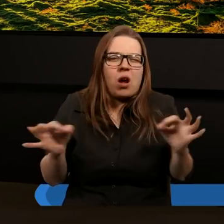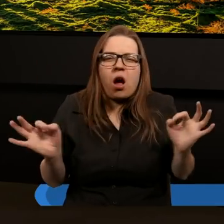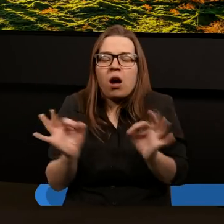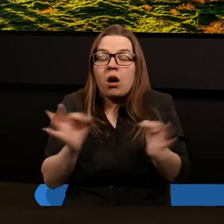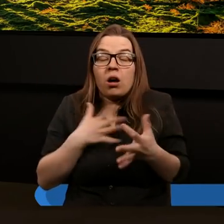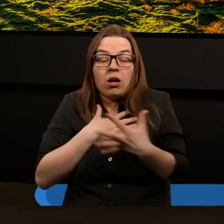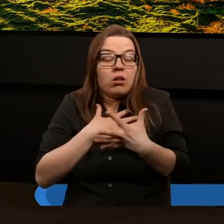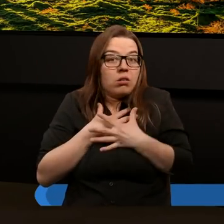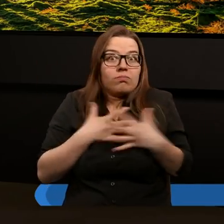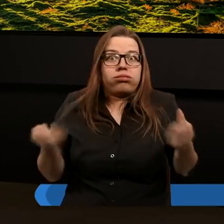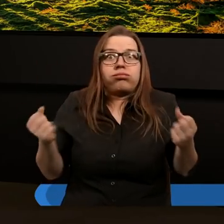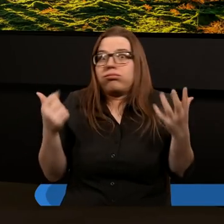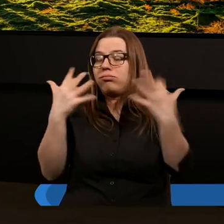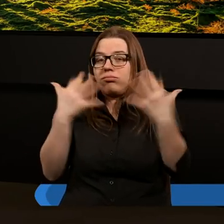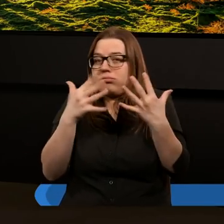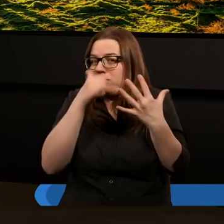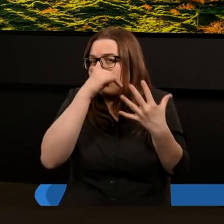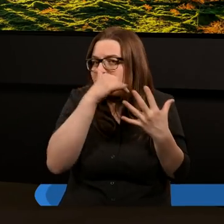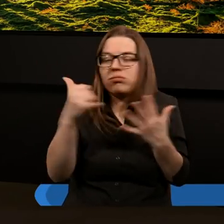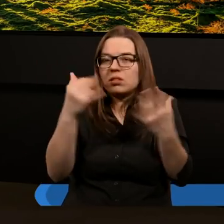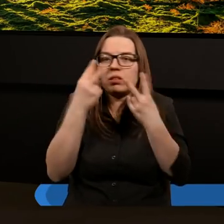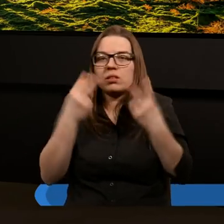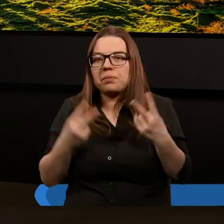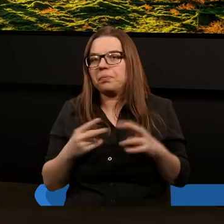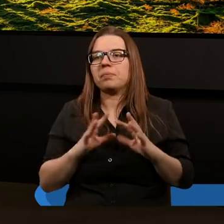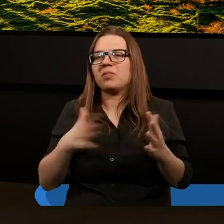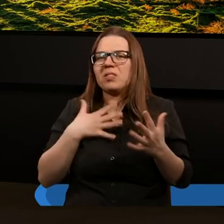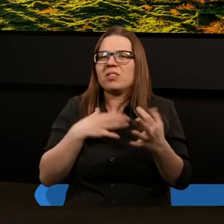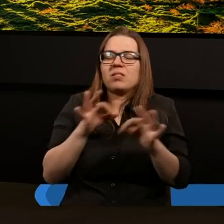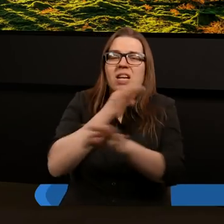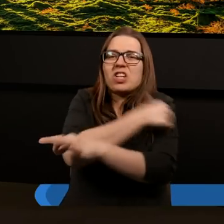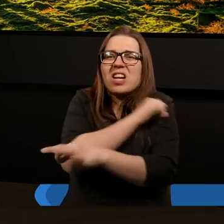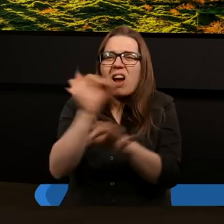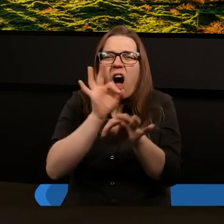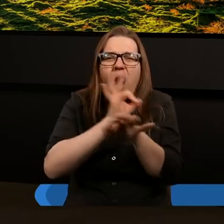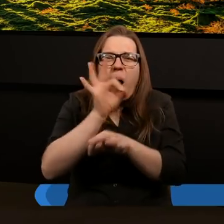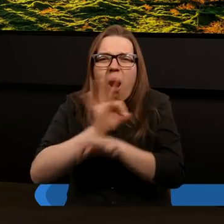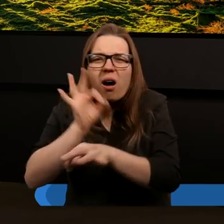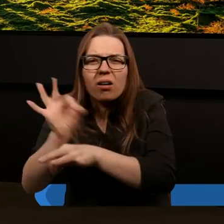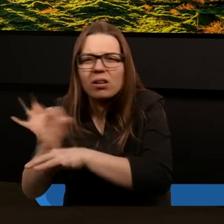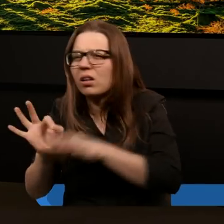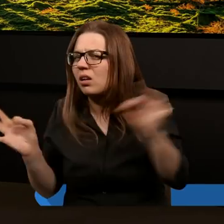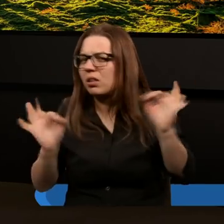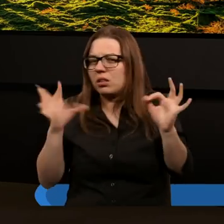obciążająca psychicznie, gdy czytało się, jak strasznie byli chrześcijanie prześladowani przez